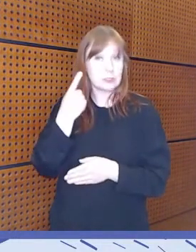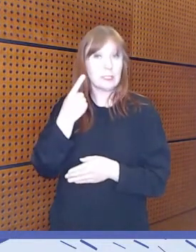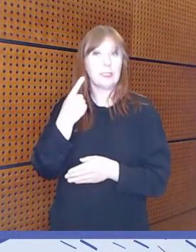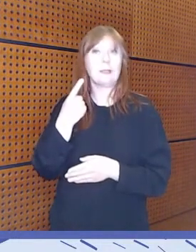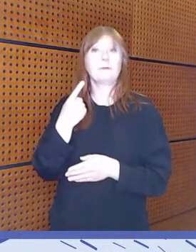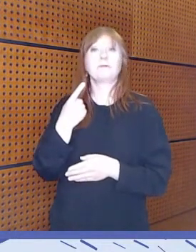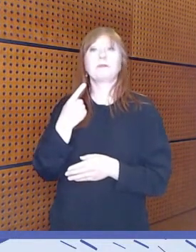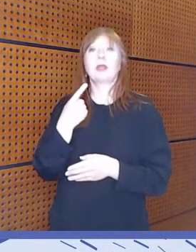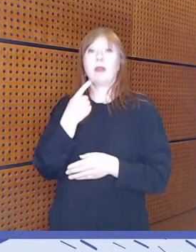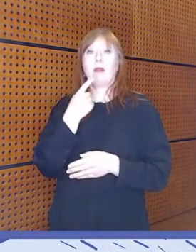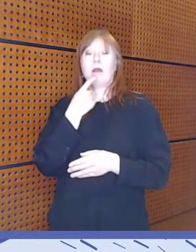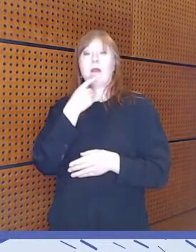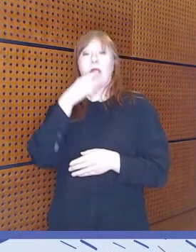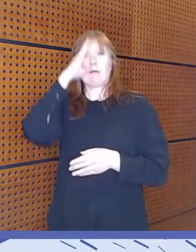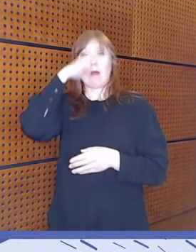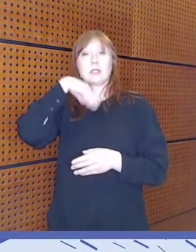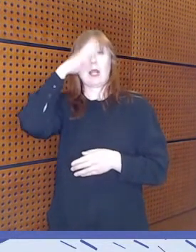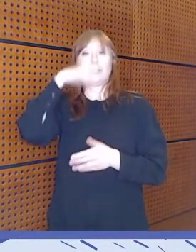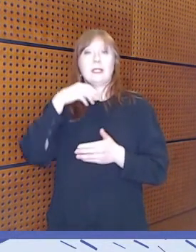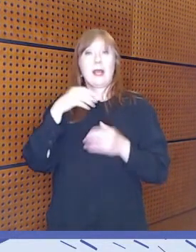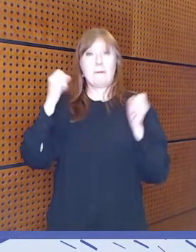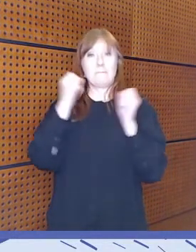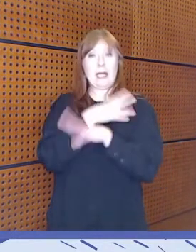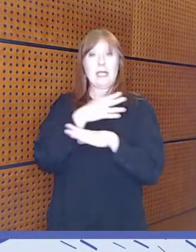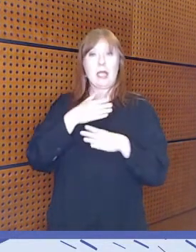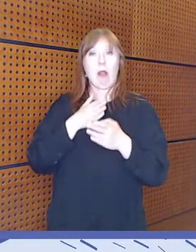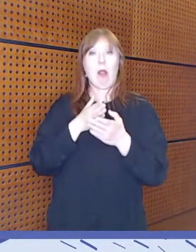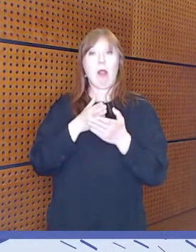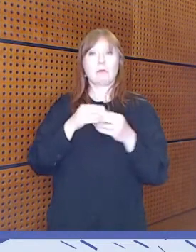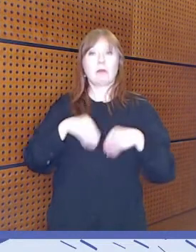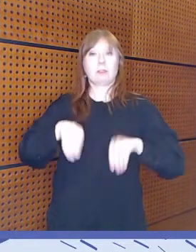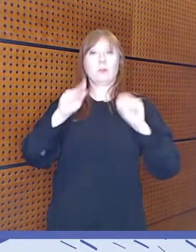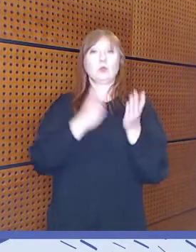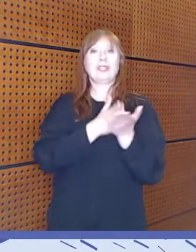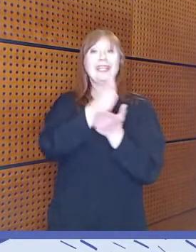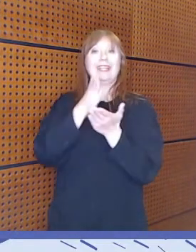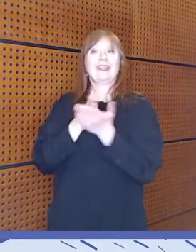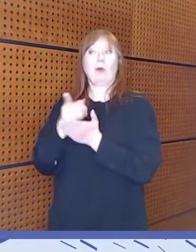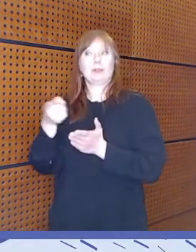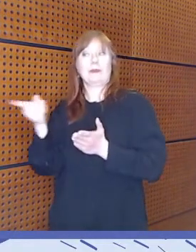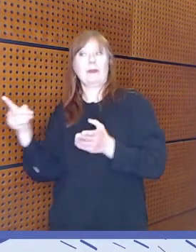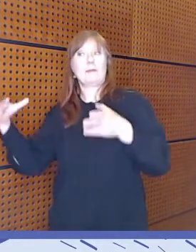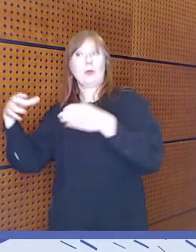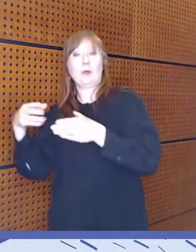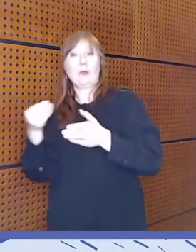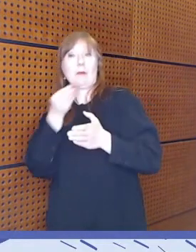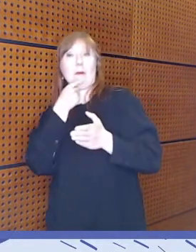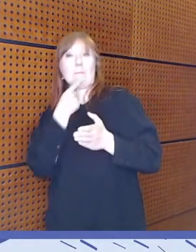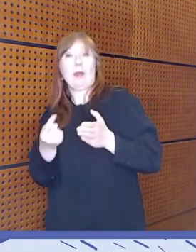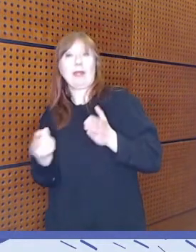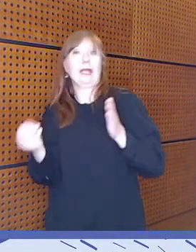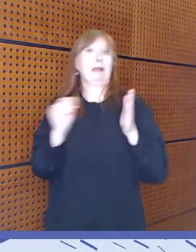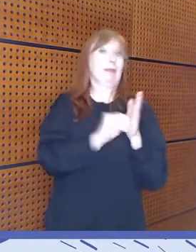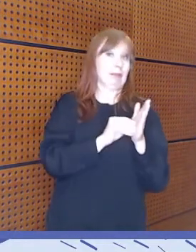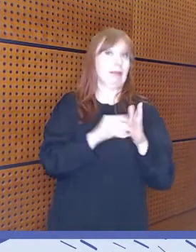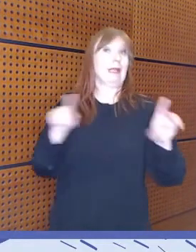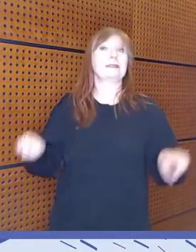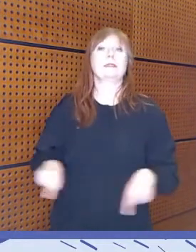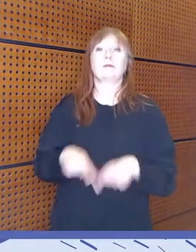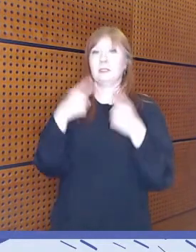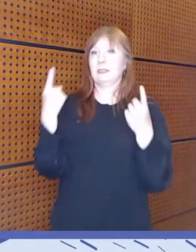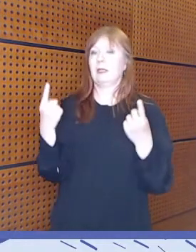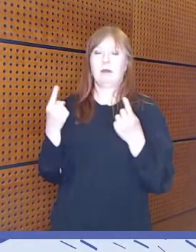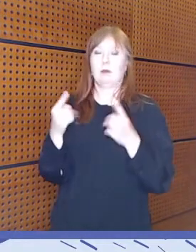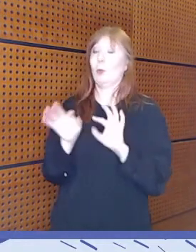kansallisiin mediakasvatuslinjauksiin saatiin ikääntyneet nyt ensimmäistä kertaa mukaan. Se on siinä mielessä hieno saavutus, mutta toki ennen sitä